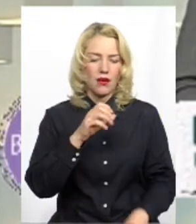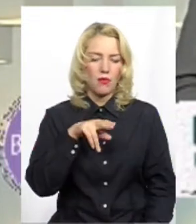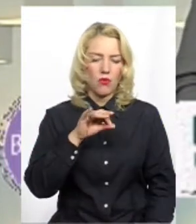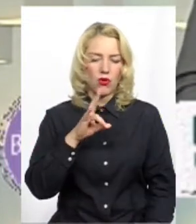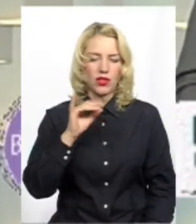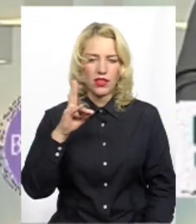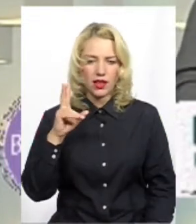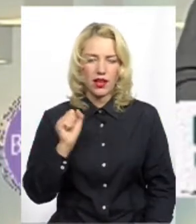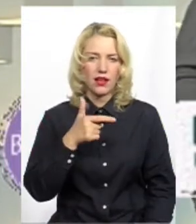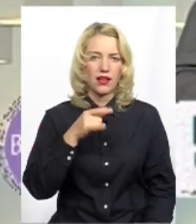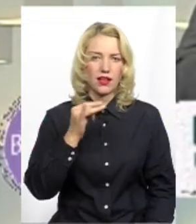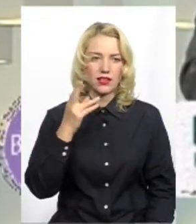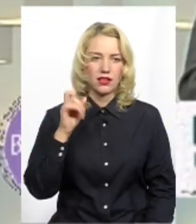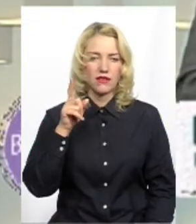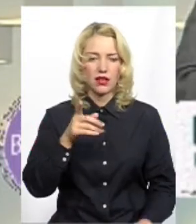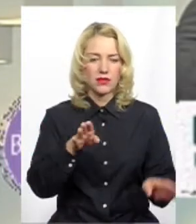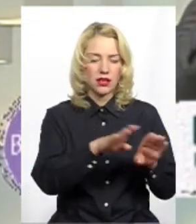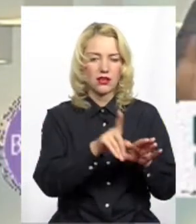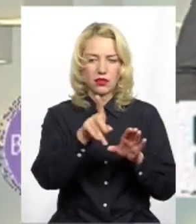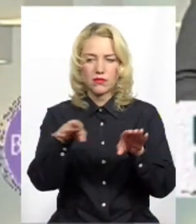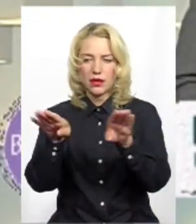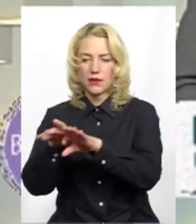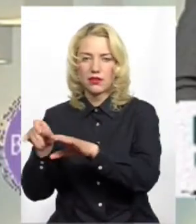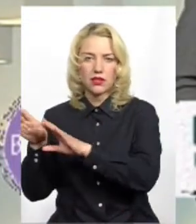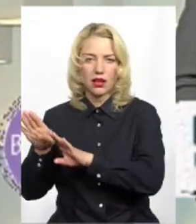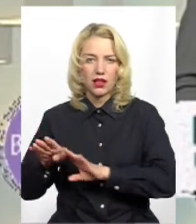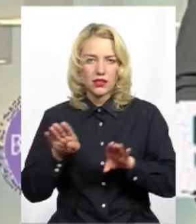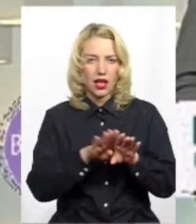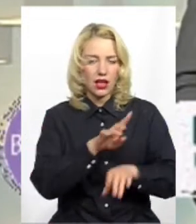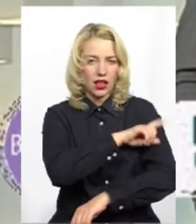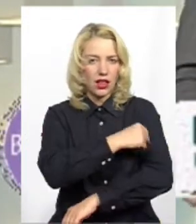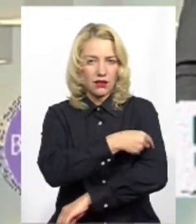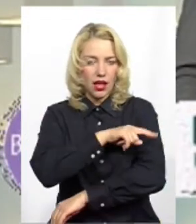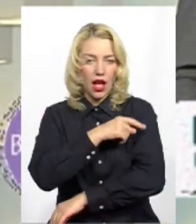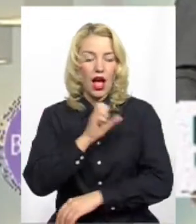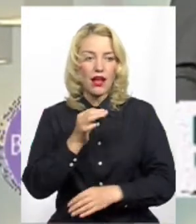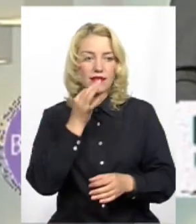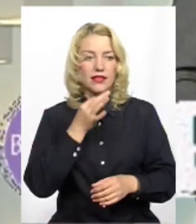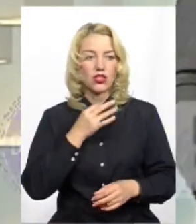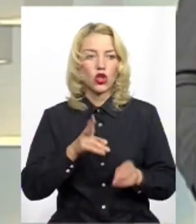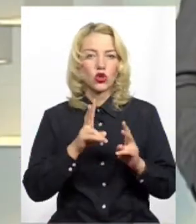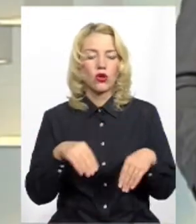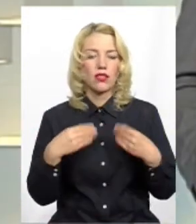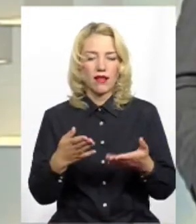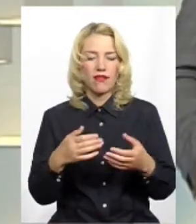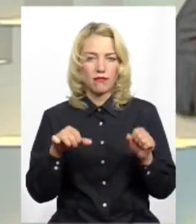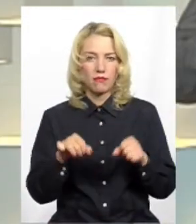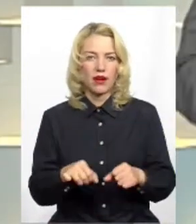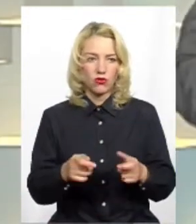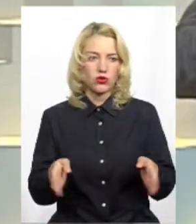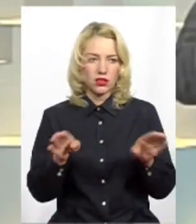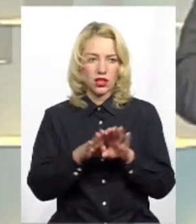інші великі греці, і йдуть попитки. Там закрили ФАП, там закрили лікарню, там інші об'єкти закрили. А скажіть, а хто давав це право закрити?